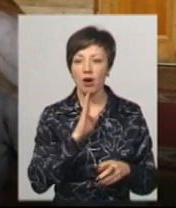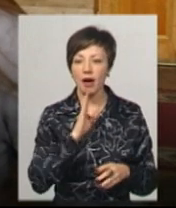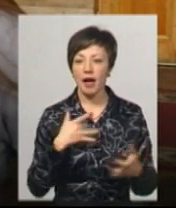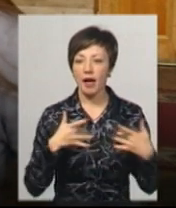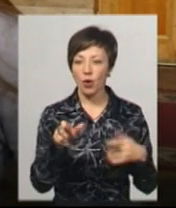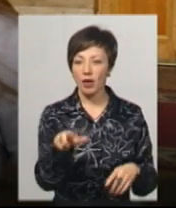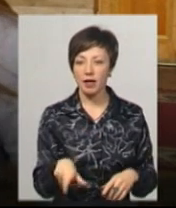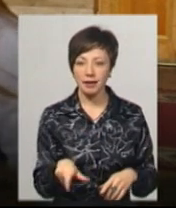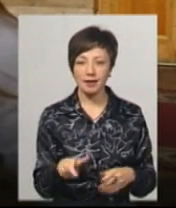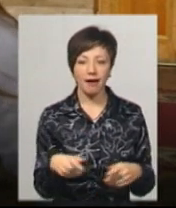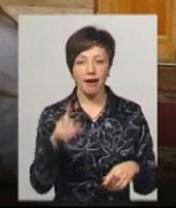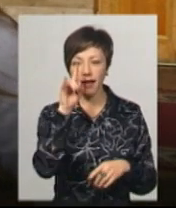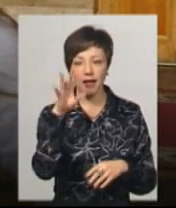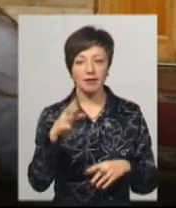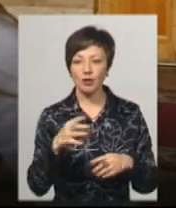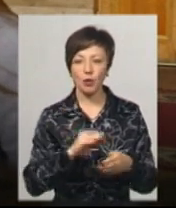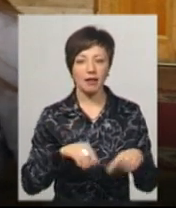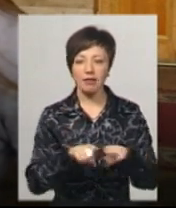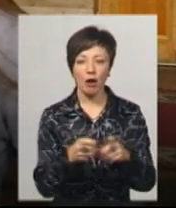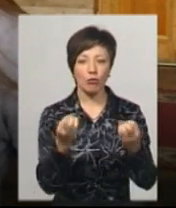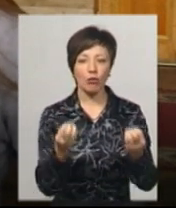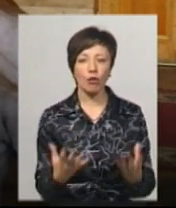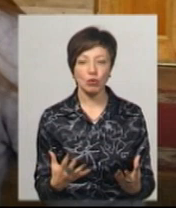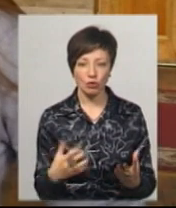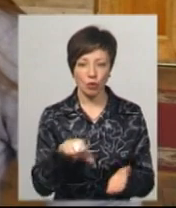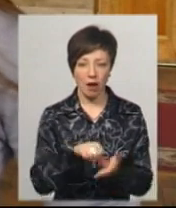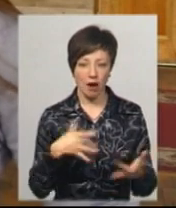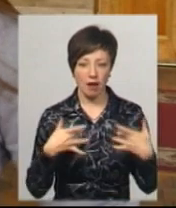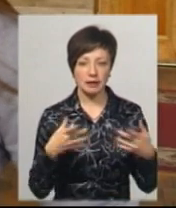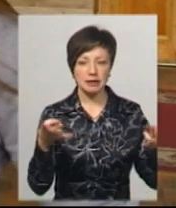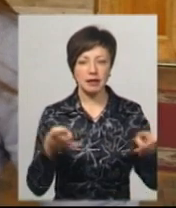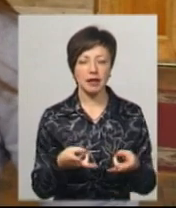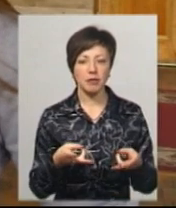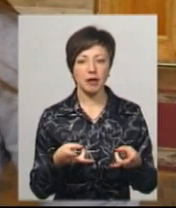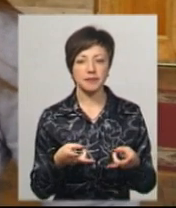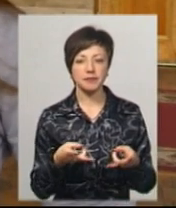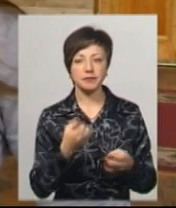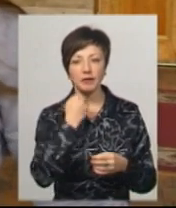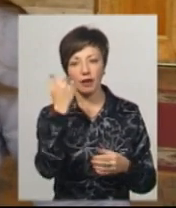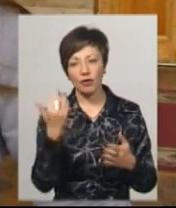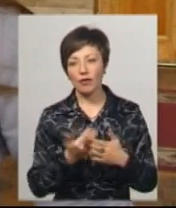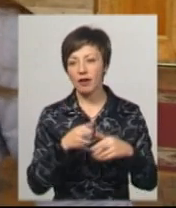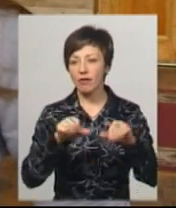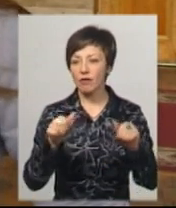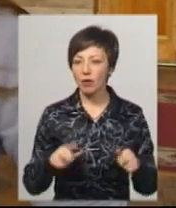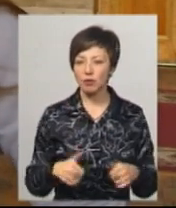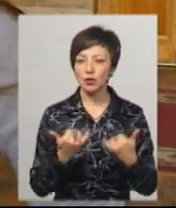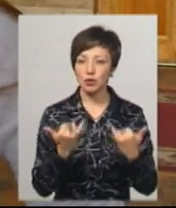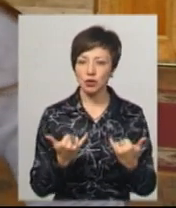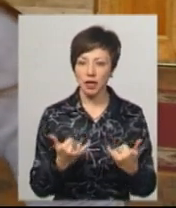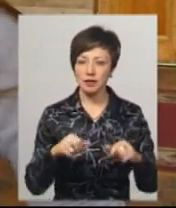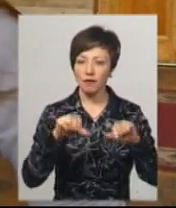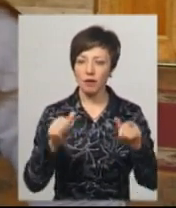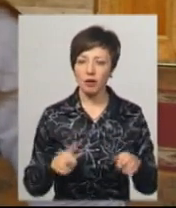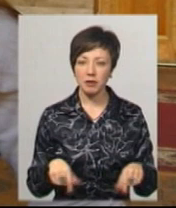класику не так просто грати, скажімо так, де треба завдяки новій формі, сучасній